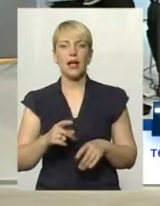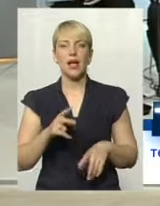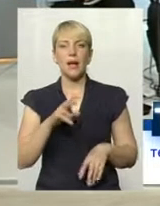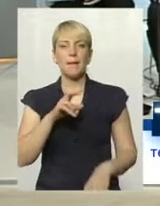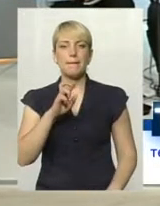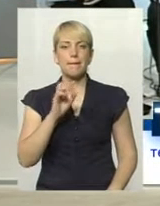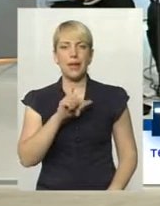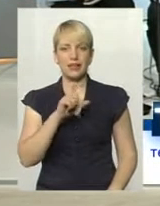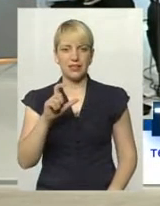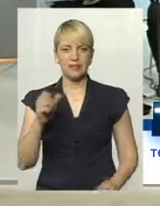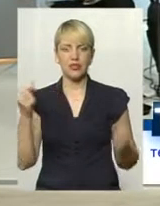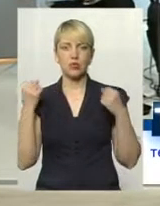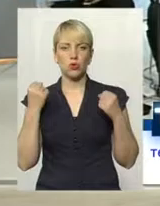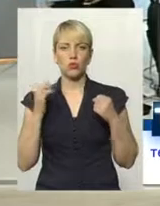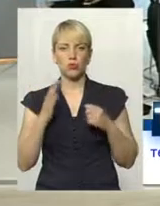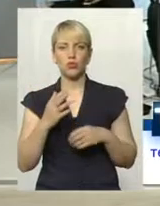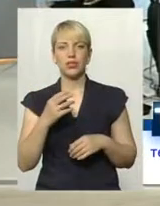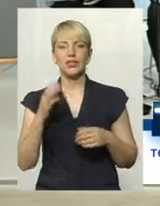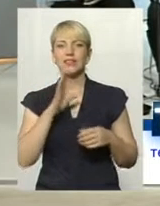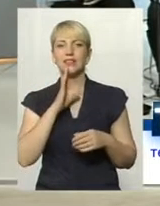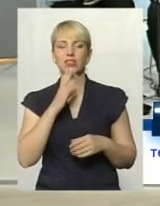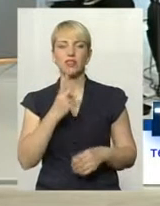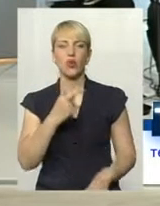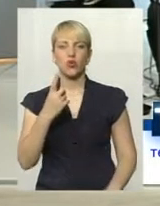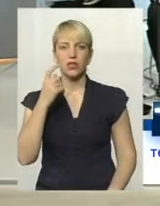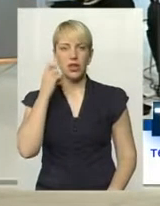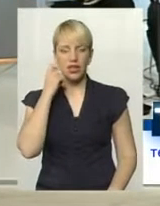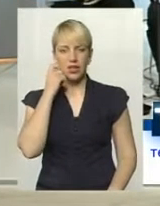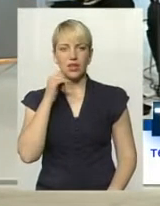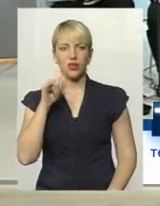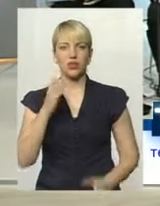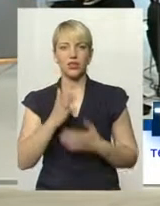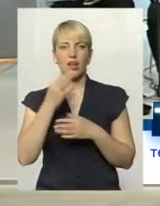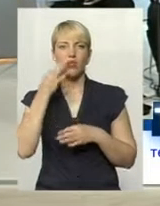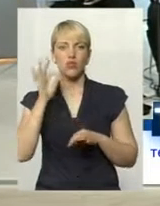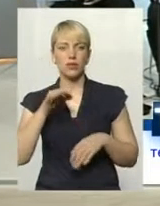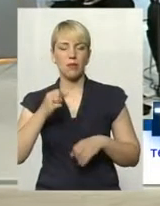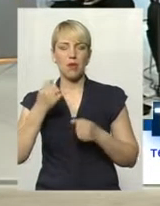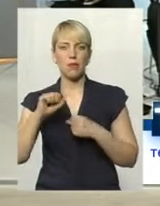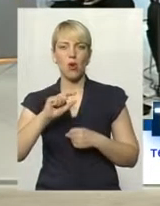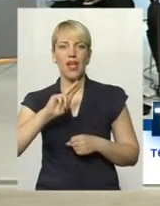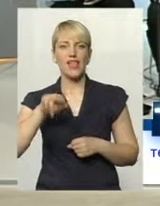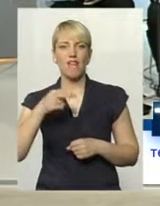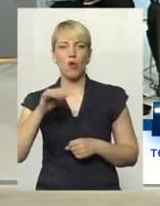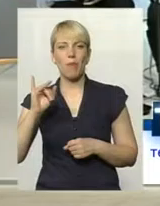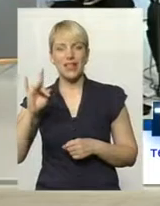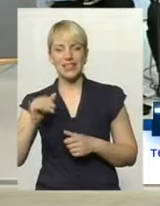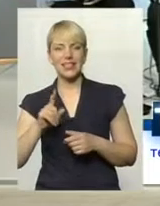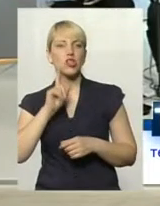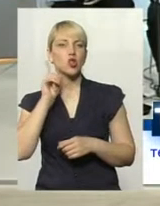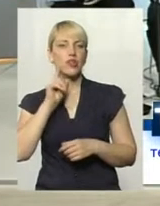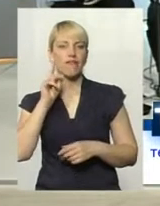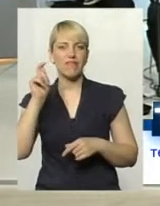Бек, спортсмен, тільки в липні буде 21 рік. Вона вже має досвід перемоги на європейських юнацьких